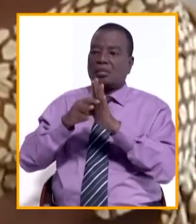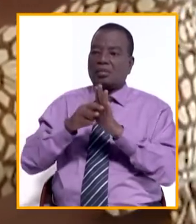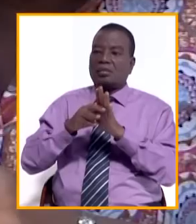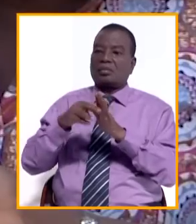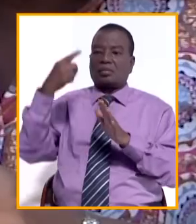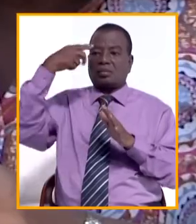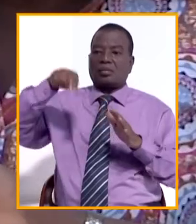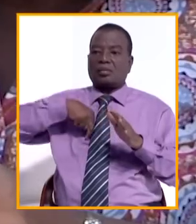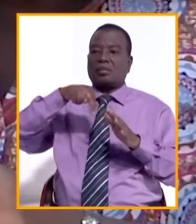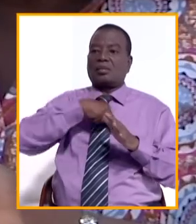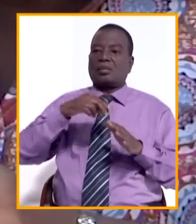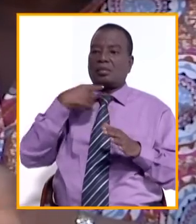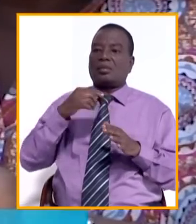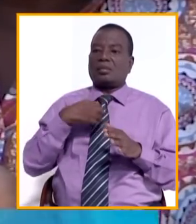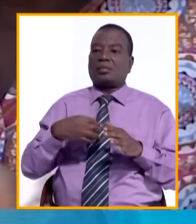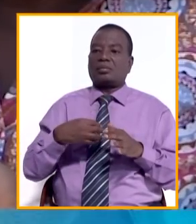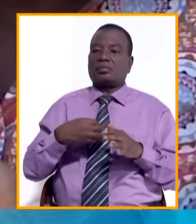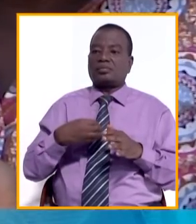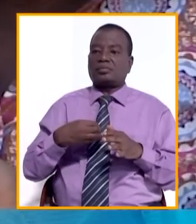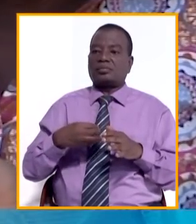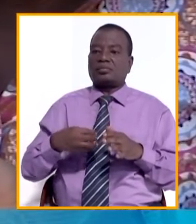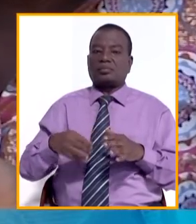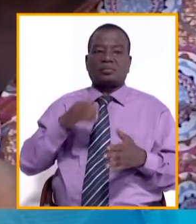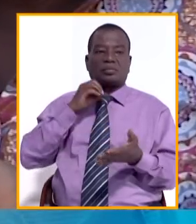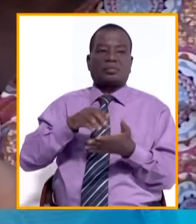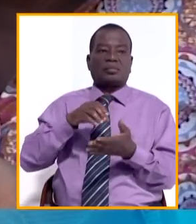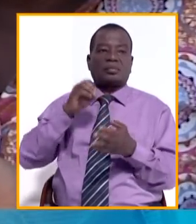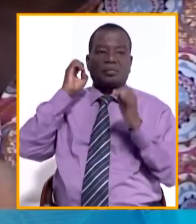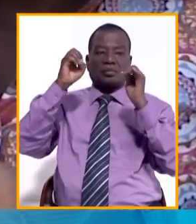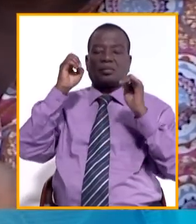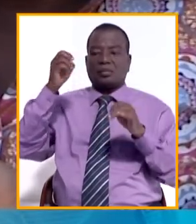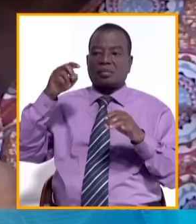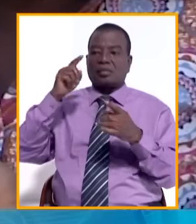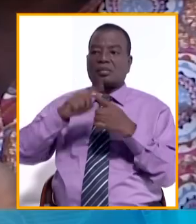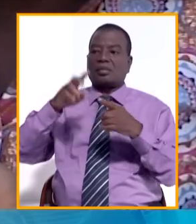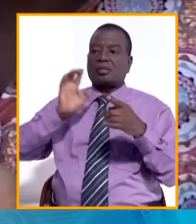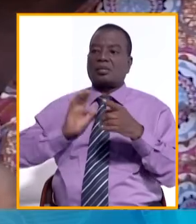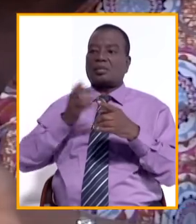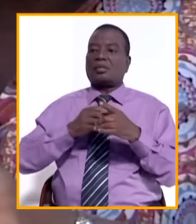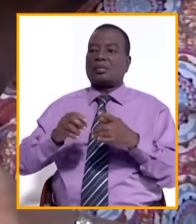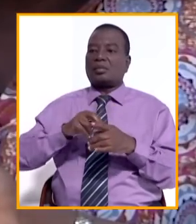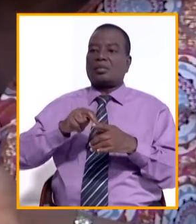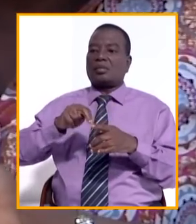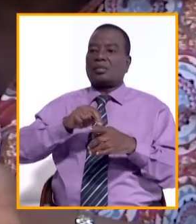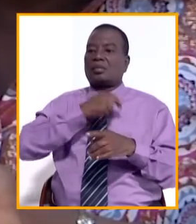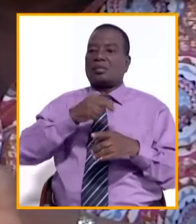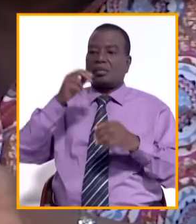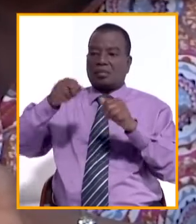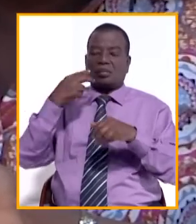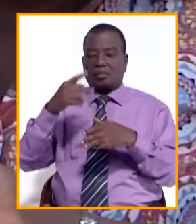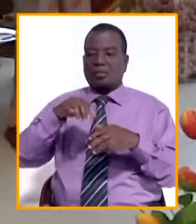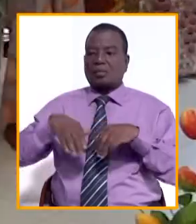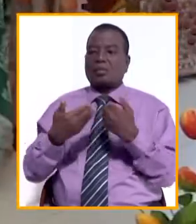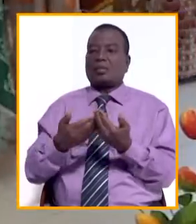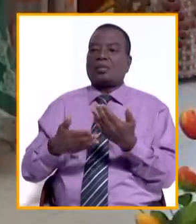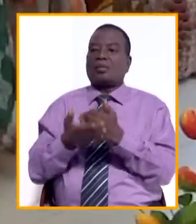pour nous. Il nous inspire pour que nous aussi à notre niveau, on puisse voir comment aider nos